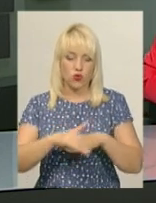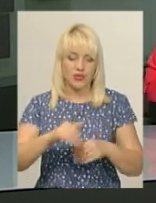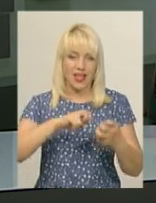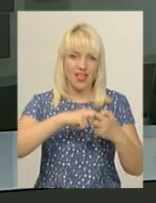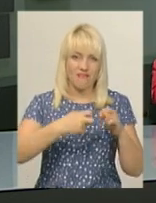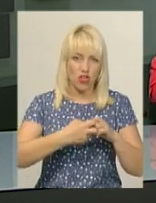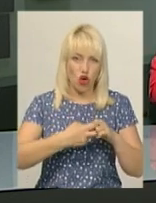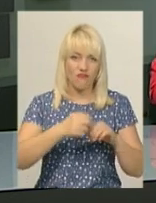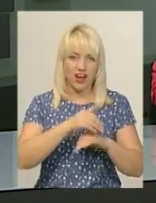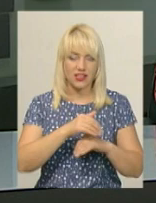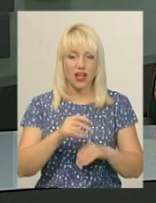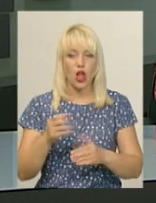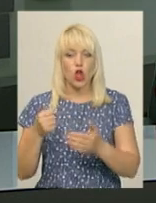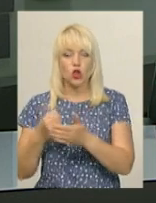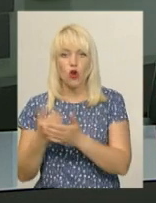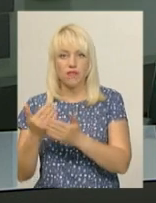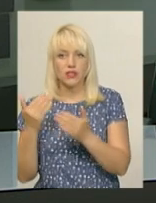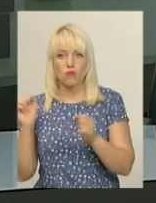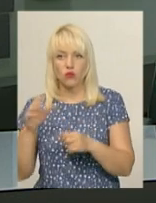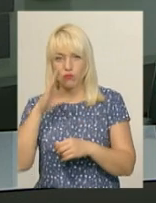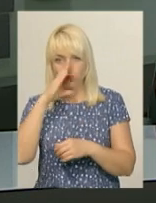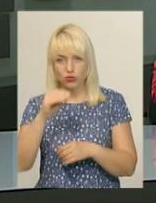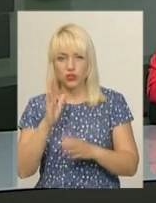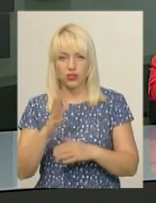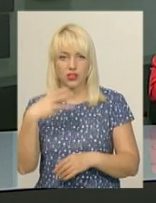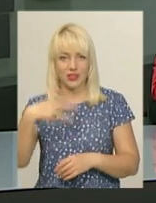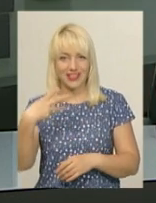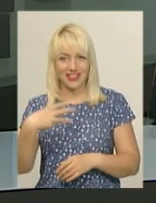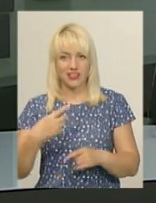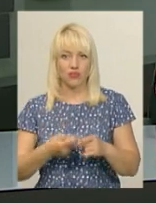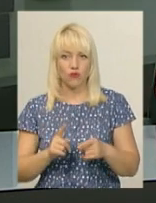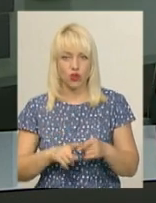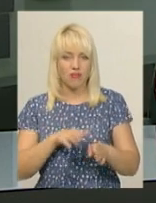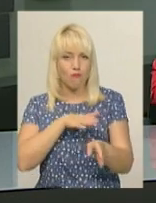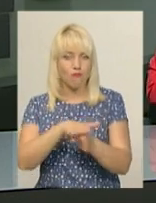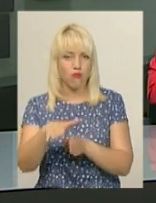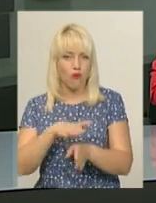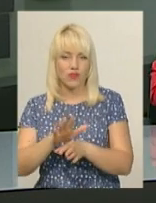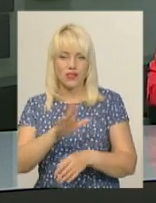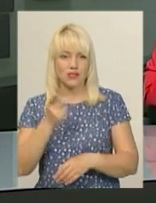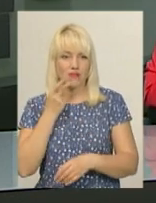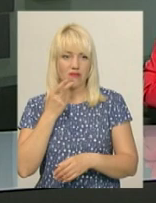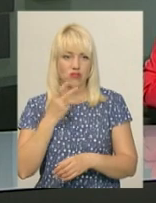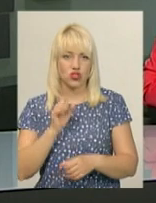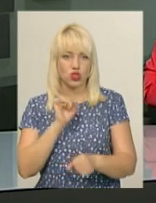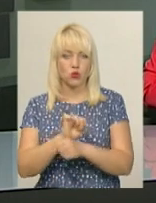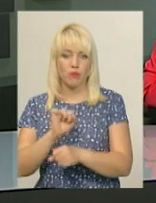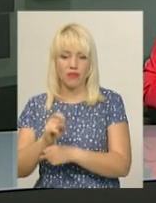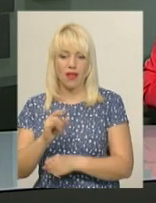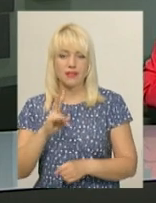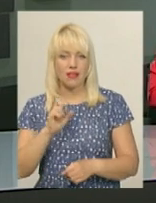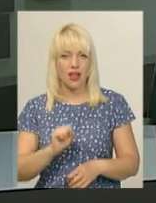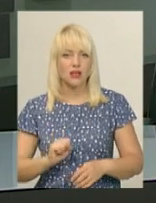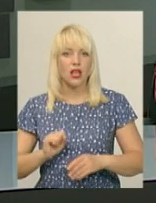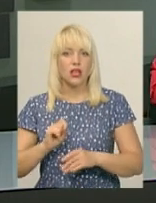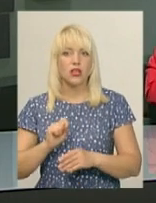мікрорайону «Виставка» можливо маршрутними таксі номер 30. Вони переповнені і не завжди стають на зупинках. Тож, для